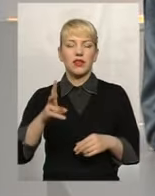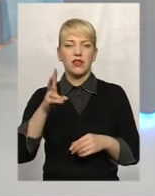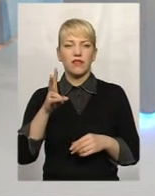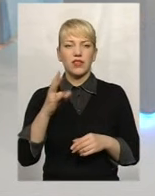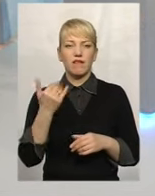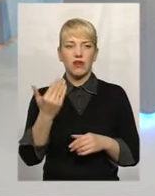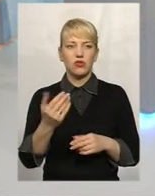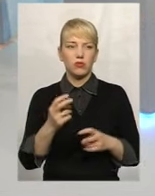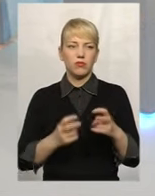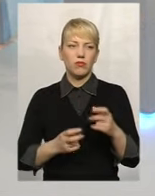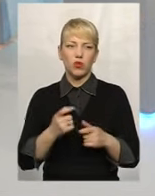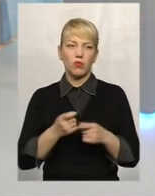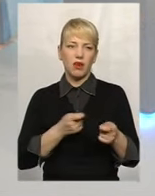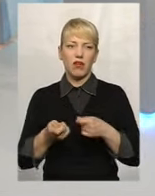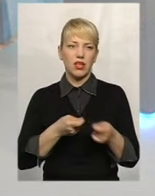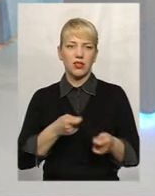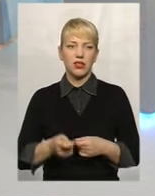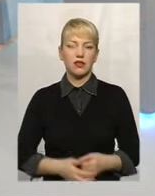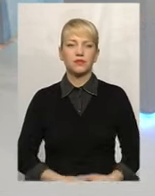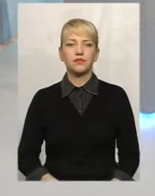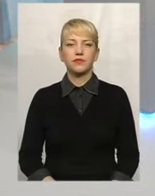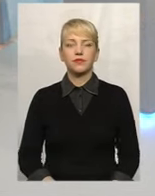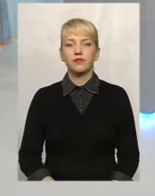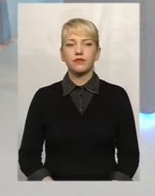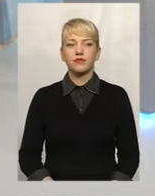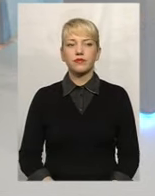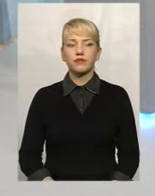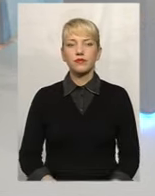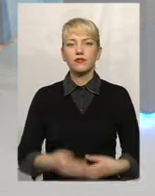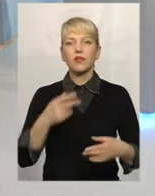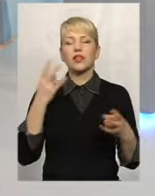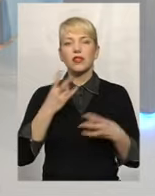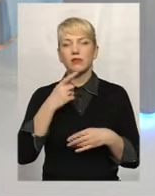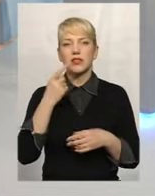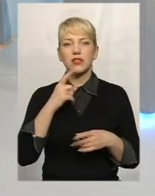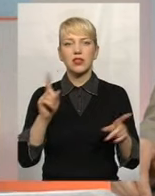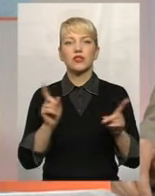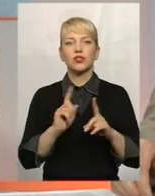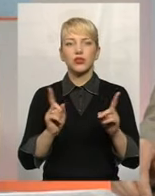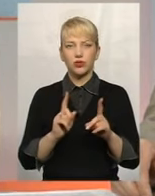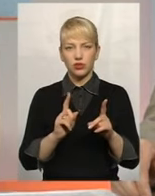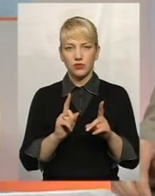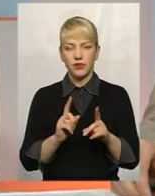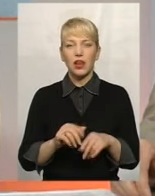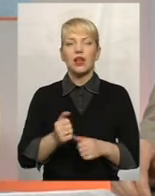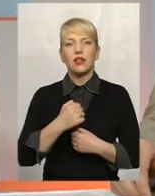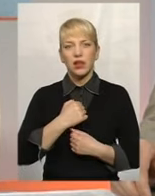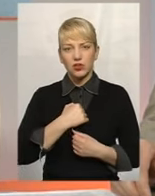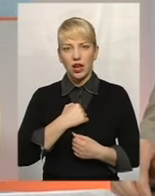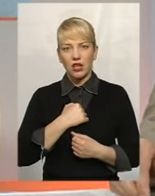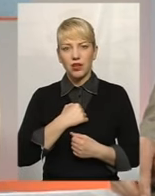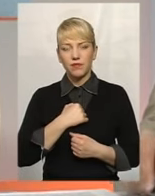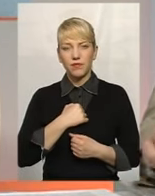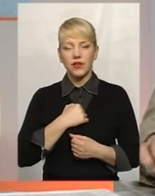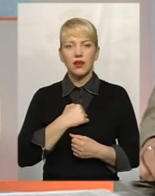вашому управлінні? Ну, фактично, слід зазначити, що, на жаль, в